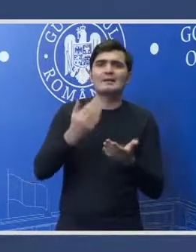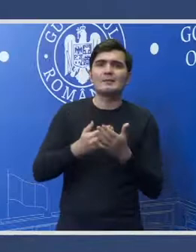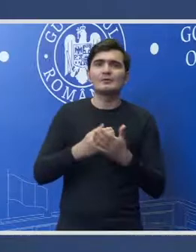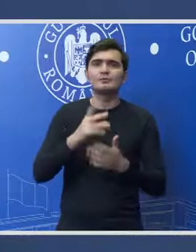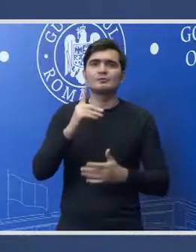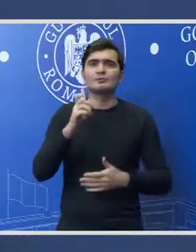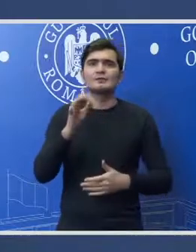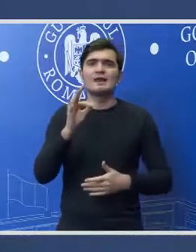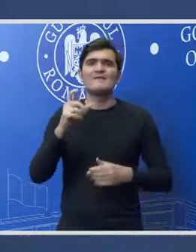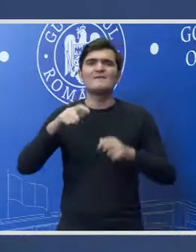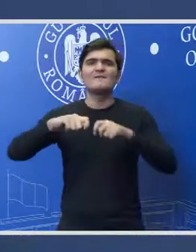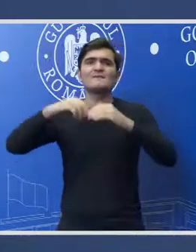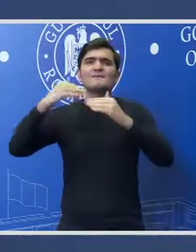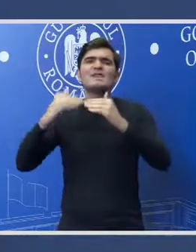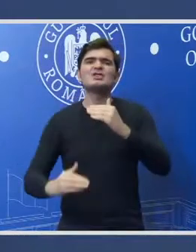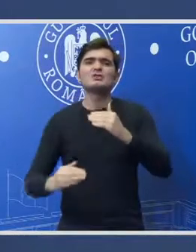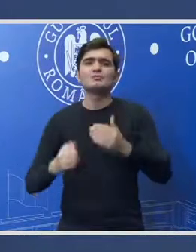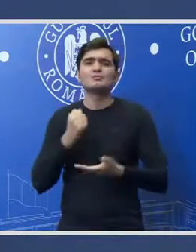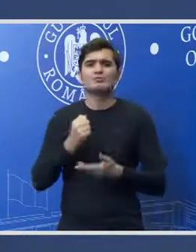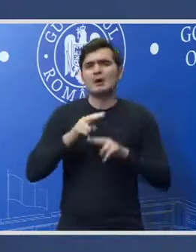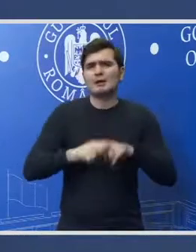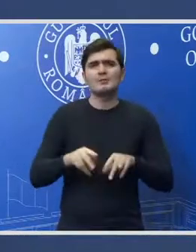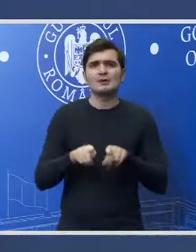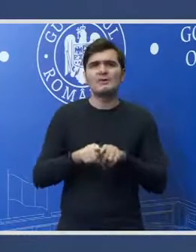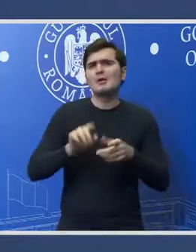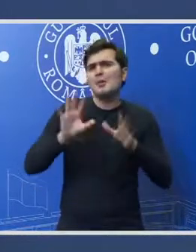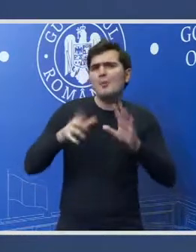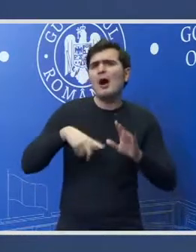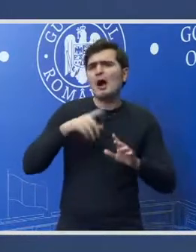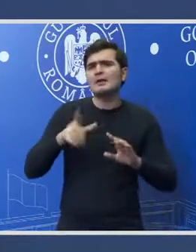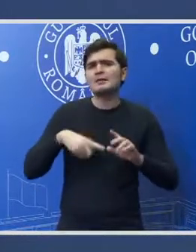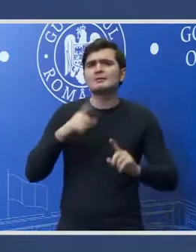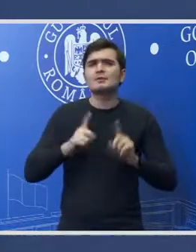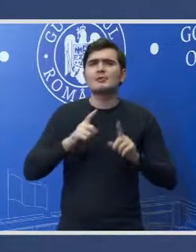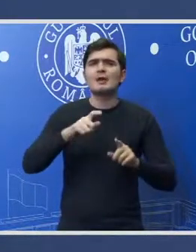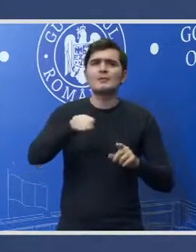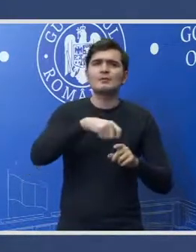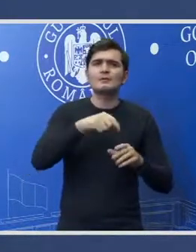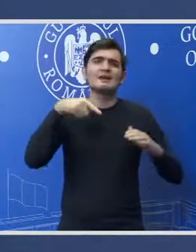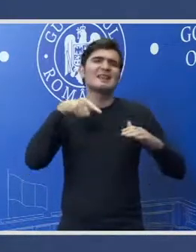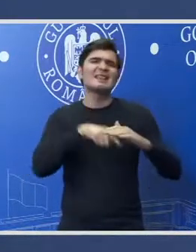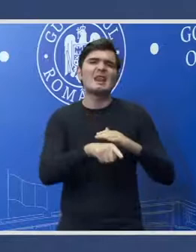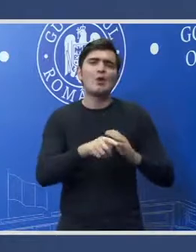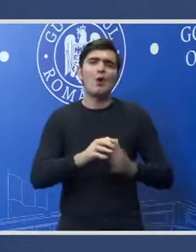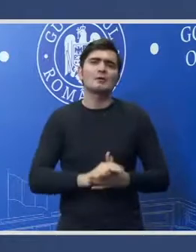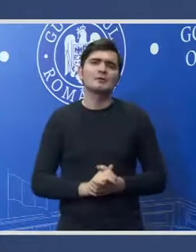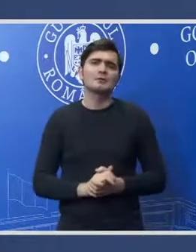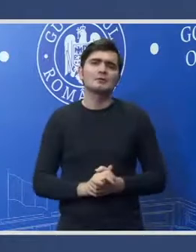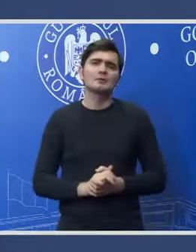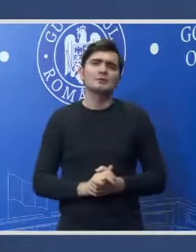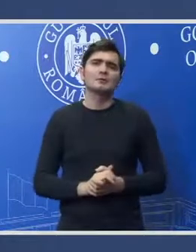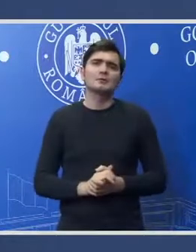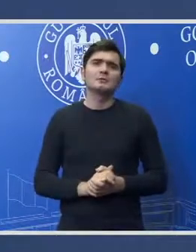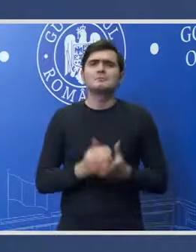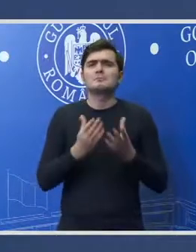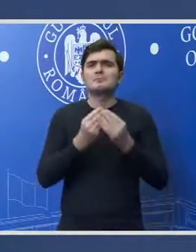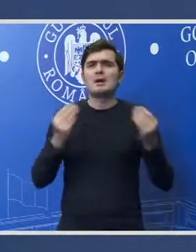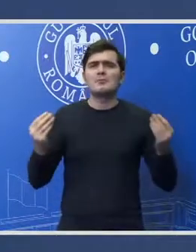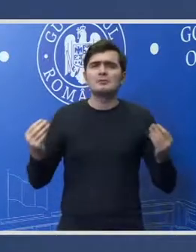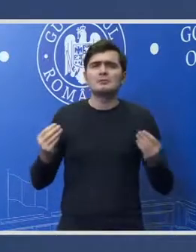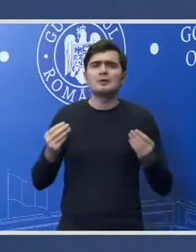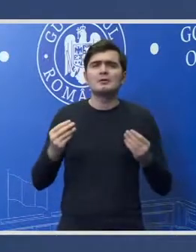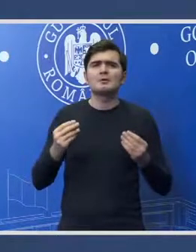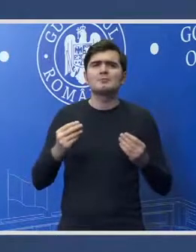așa cum v stabilit. Sunt modificări poate în interior, alocări și de alocări diferite, mai multe crede de